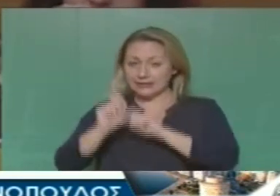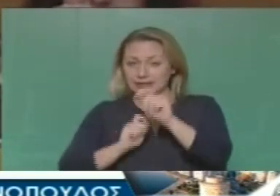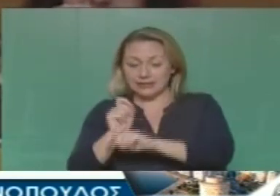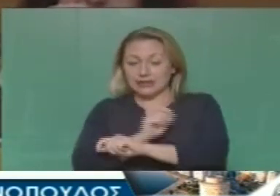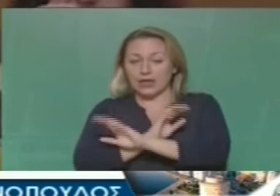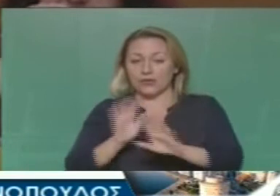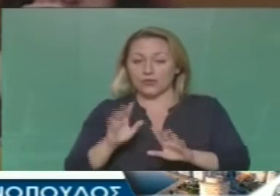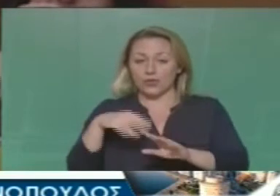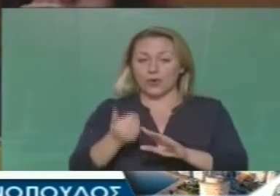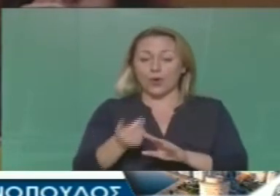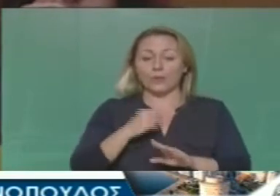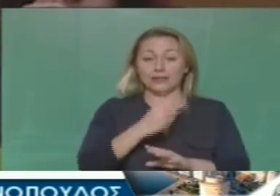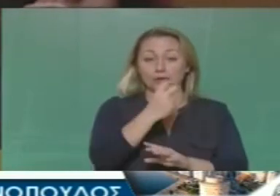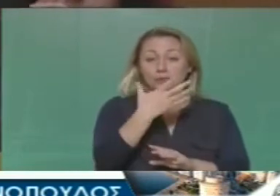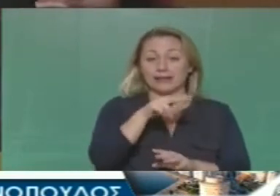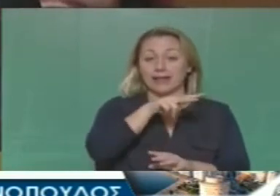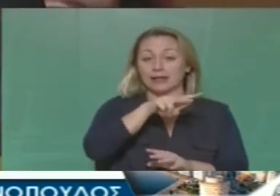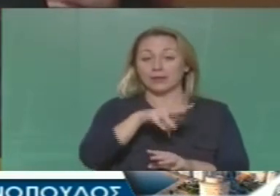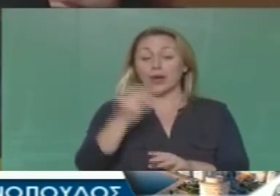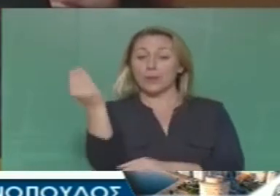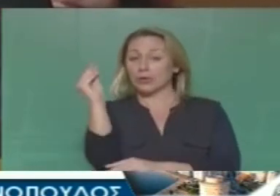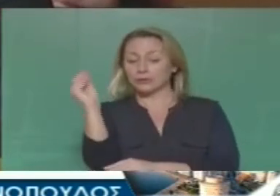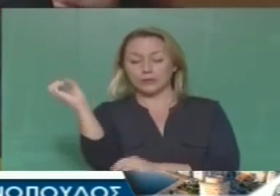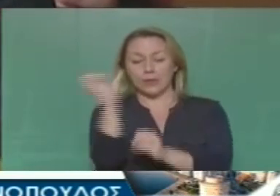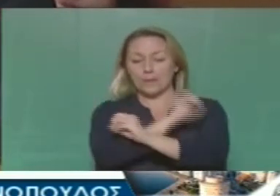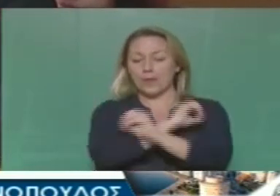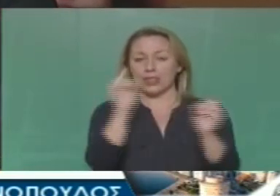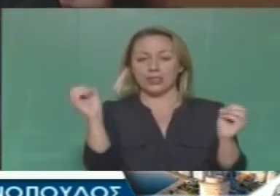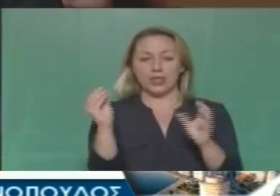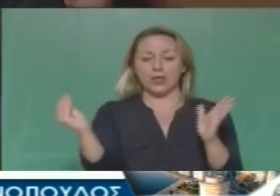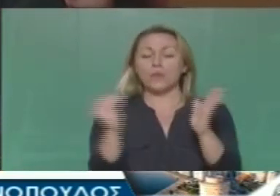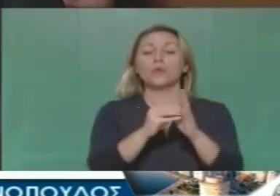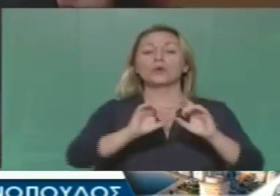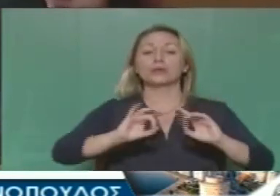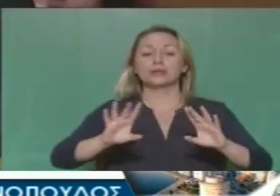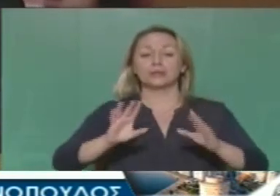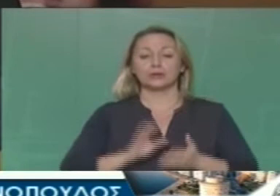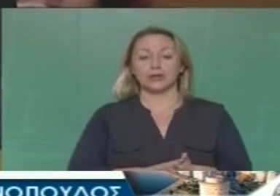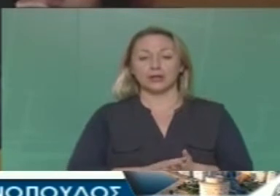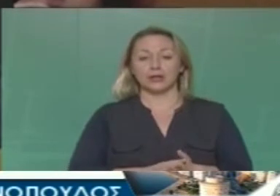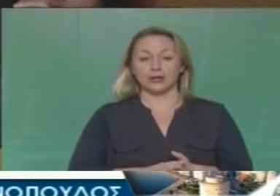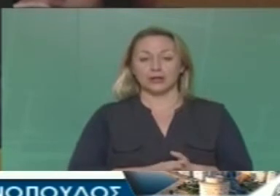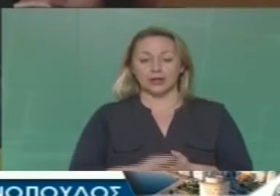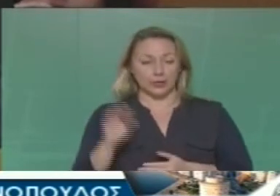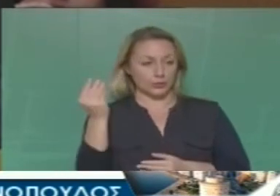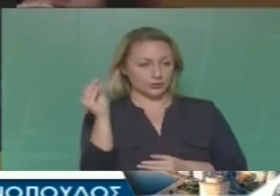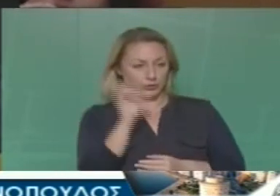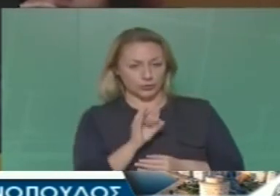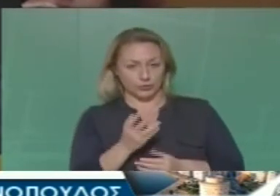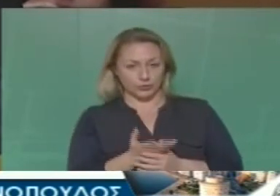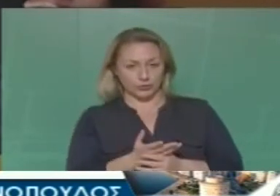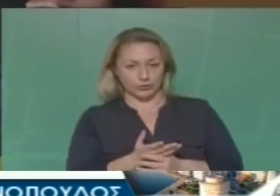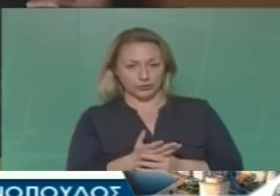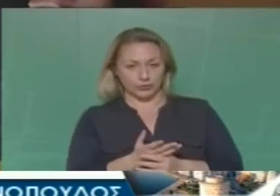υπολογισμό 25 εκατομμυρίων Πολιτισμός, μηδέν Λύπη εντελώς Στα κοιμητήρια Στον πολιτισμό, Δήμαρχε